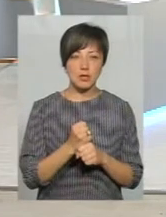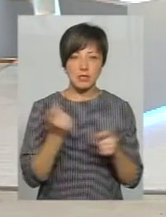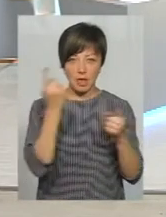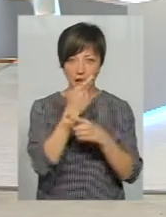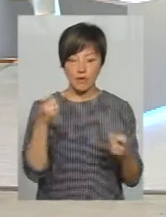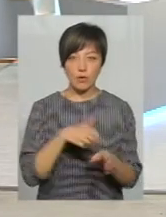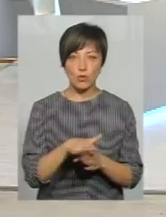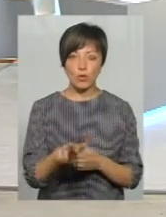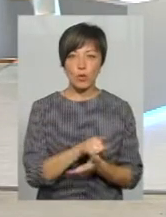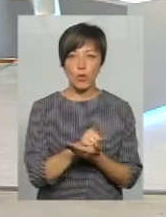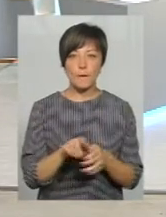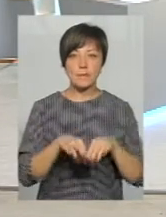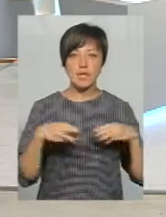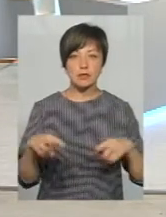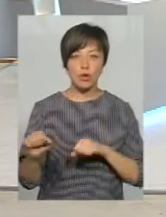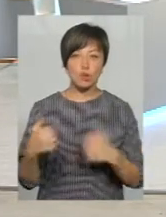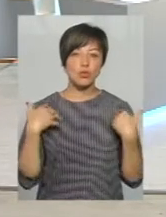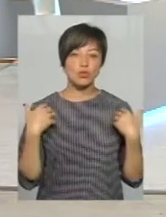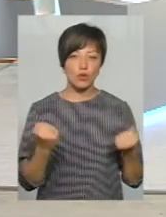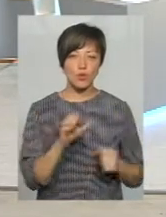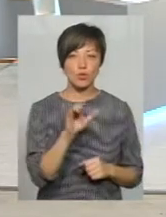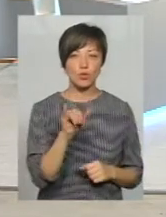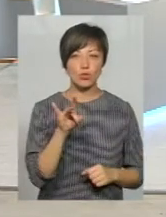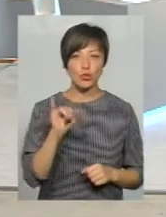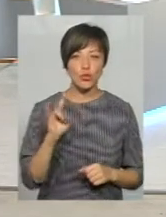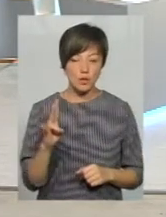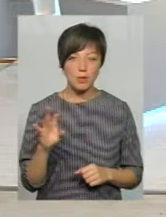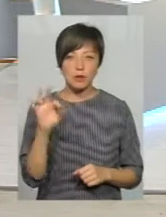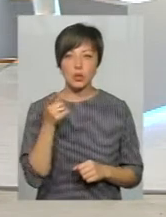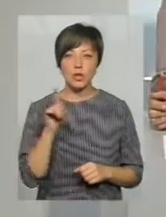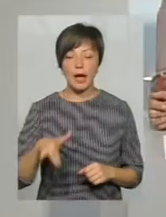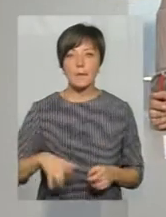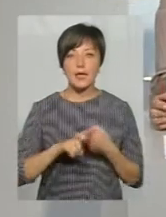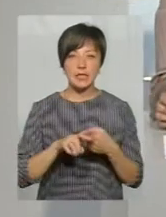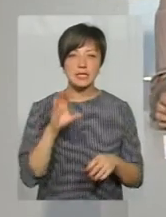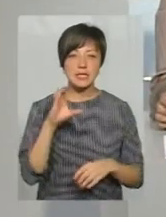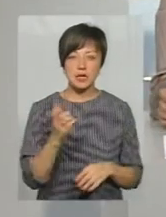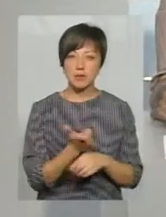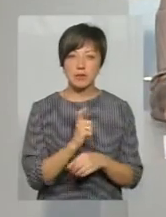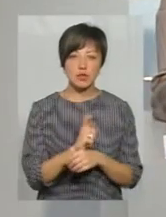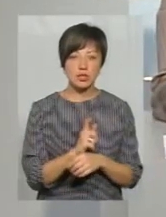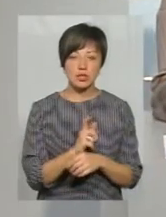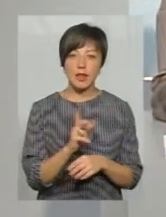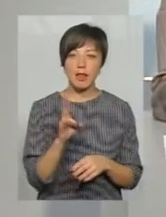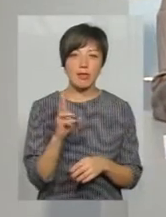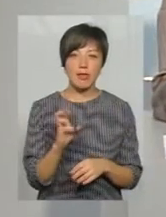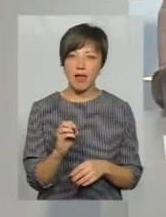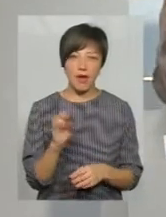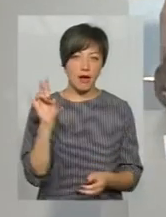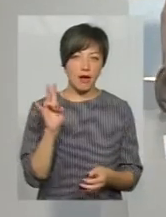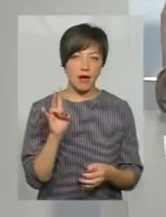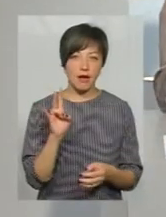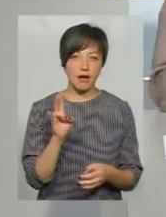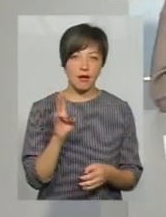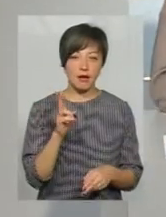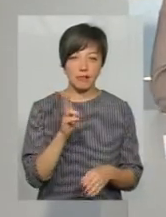виконуючи обов'язки міністра охорони здоров'я Ульяна Суприн, про те, що гепатит – це більше не вирок. Про це в нас є